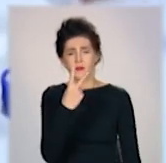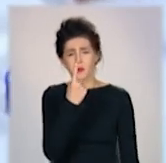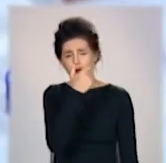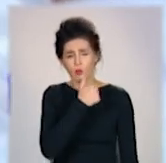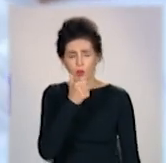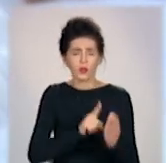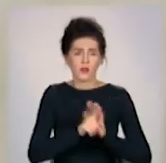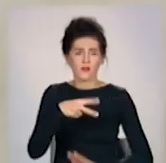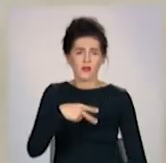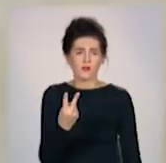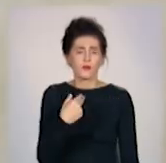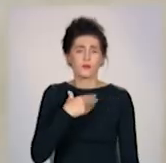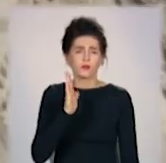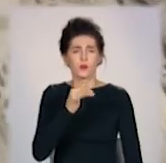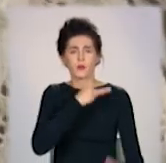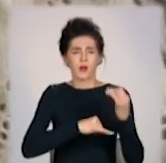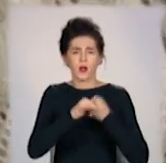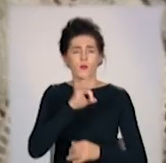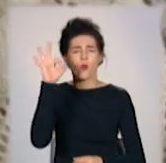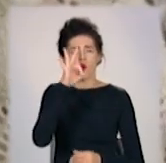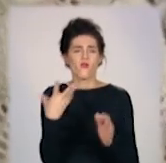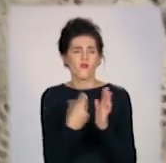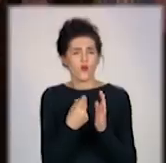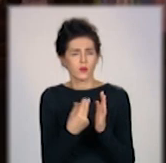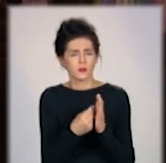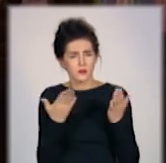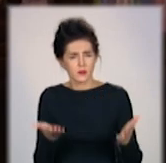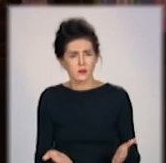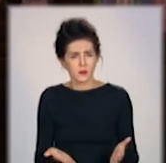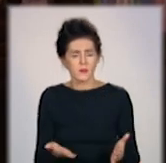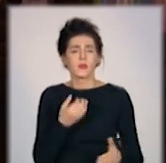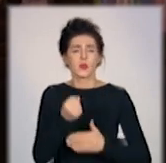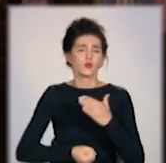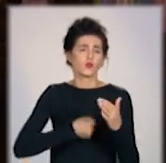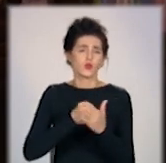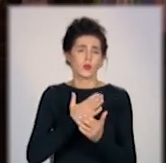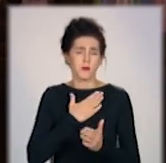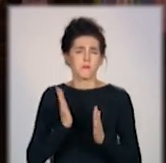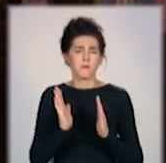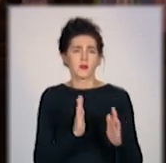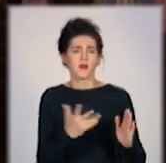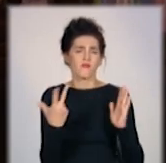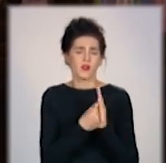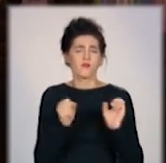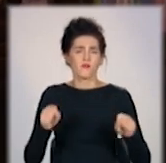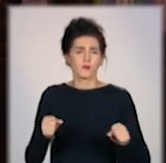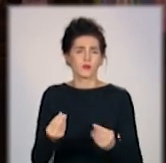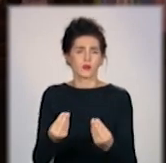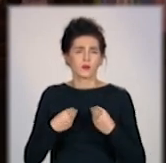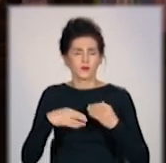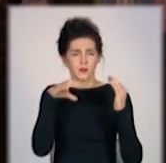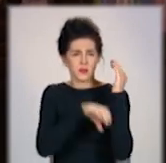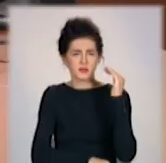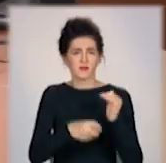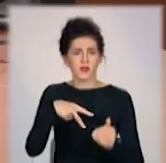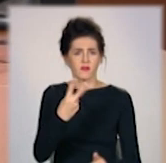2022 року, ми почнемо обсуждати тему вакцинації. Скоріше всього до нас в масовому порядку вакцина може дійти до кінця 2022